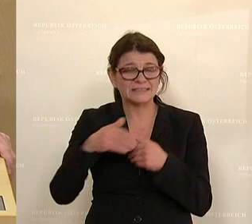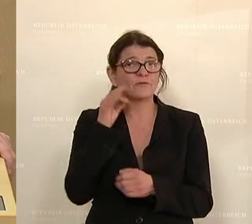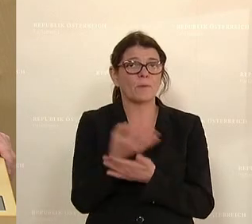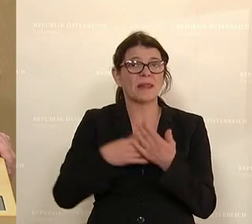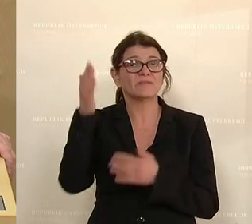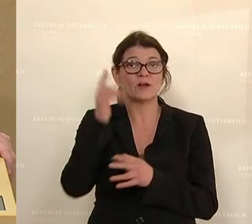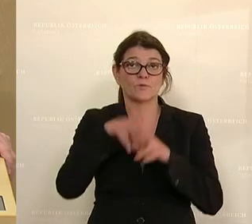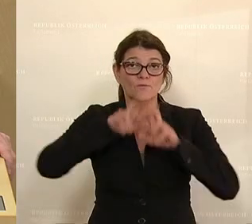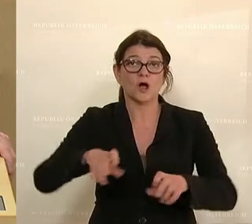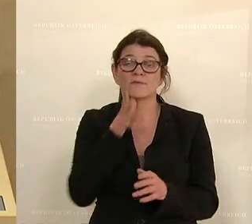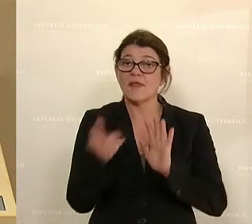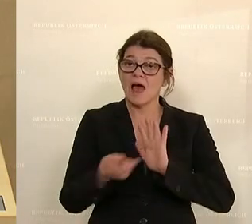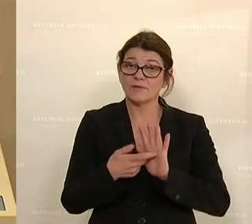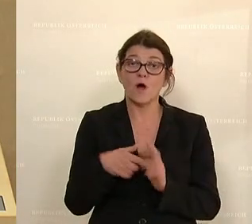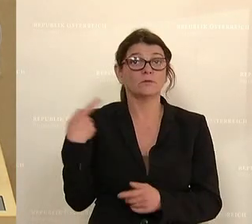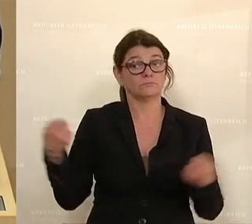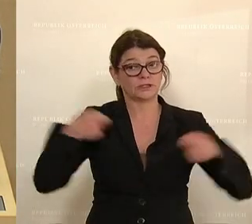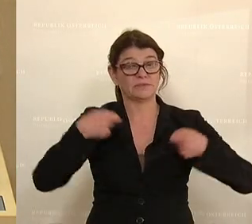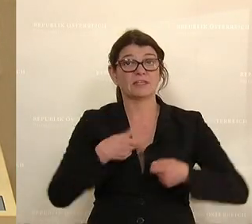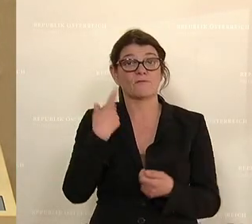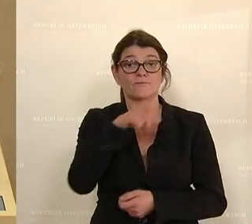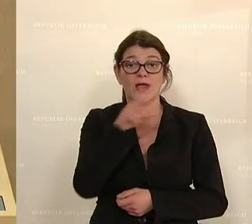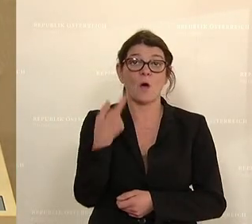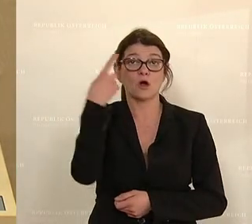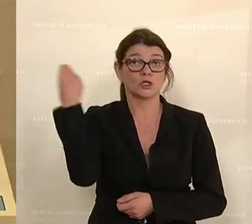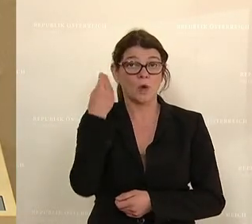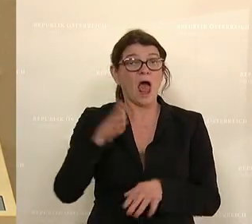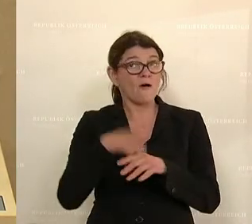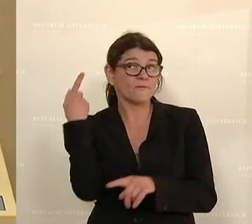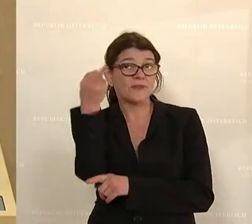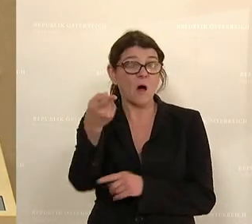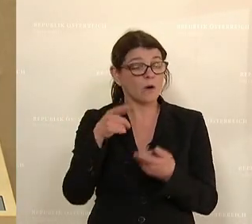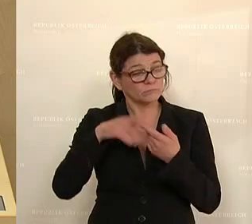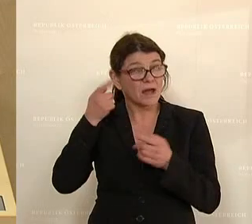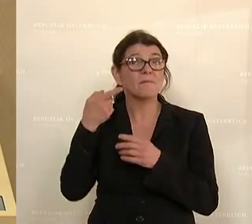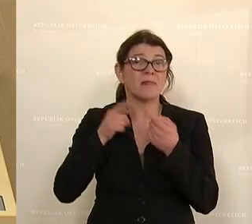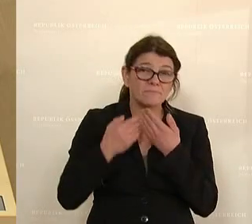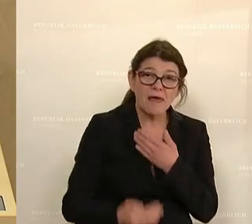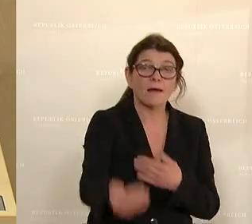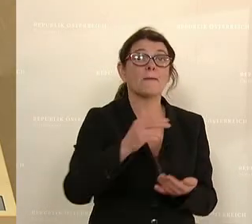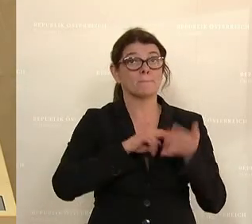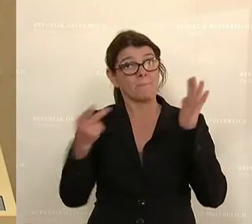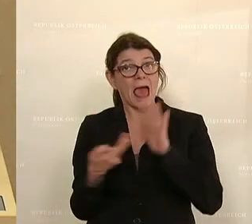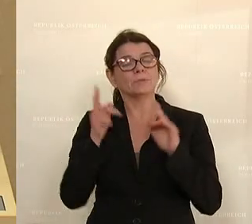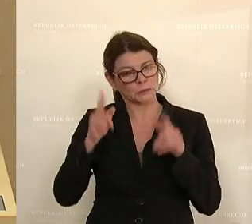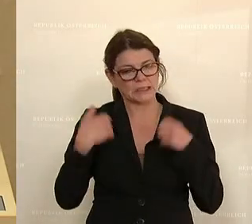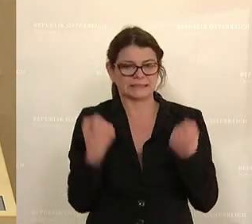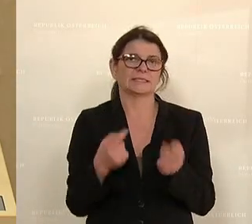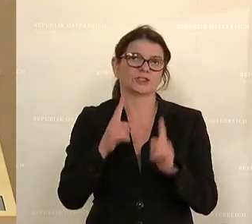Forschung, werden aufgefordert, die Finanzierung der Fachhochschulen dauerhaft und langfristig planbar sicherzustellen.